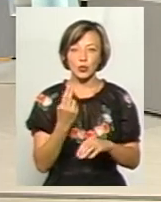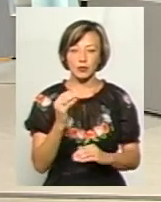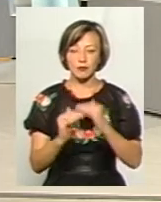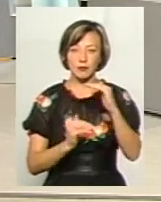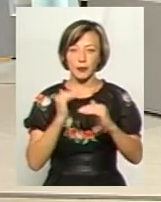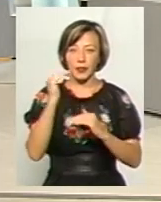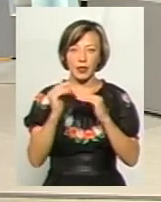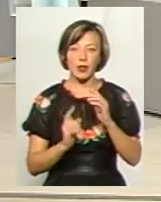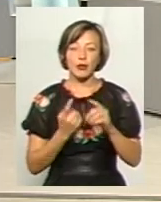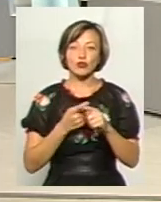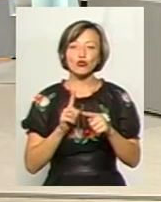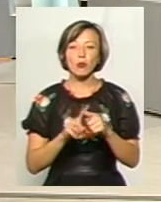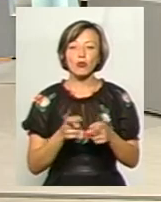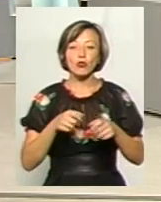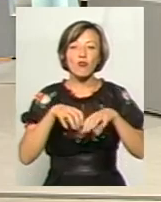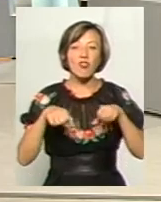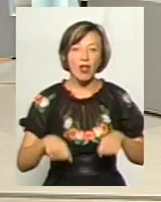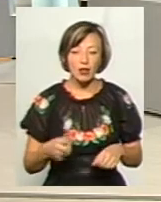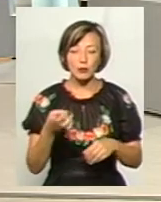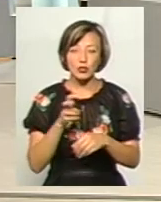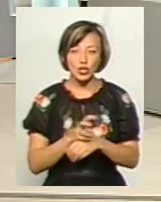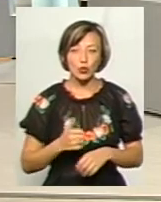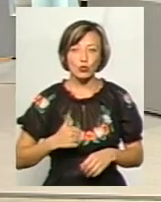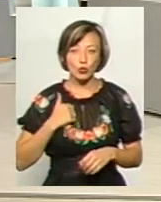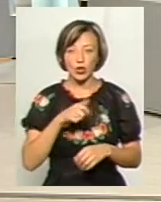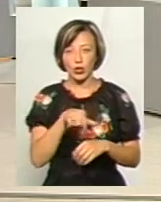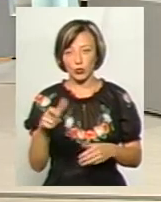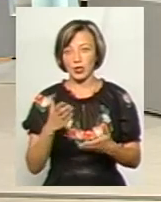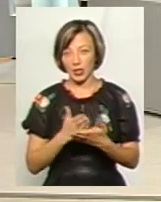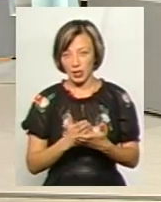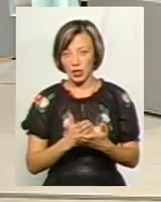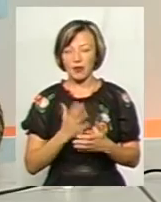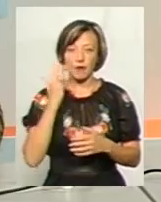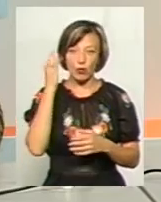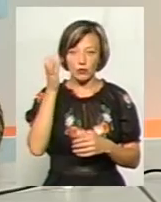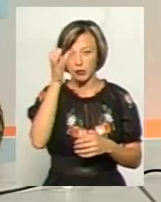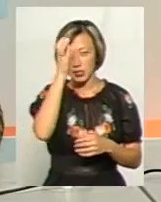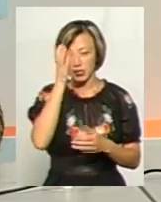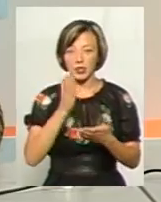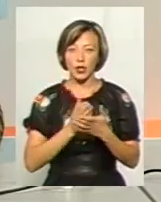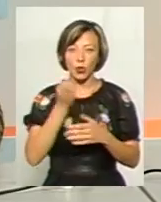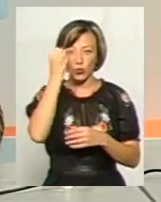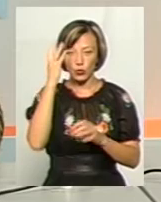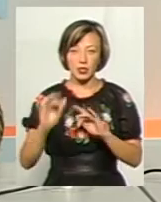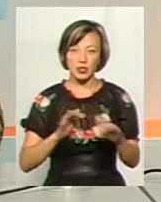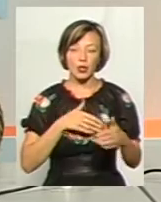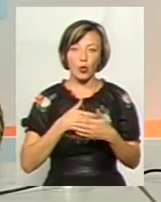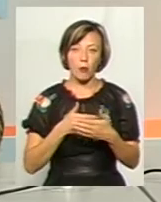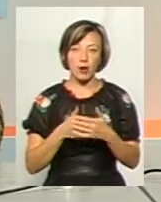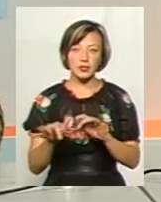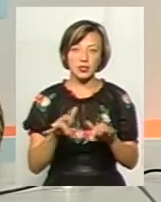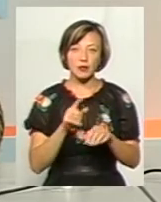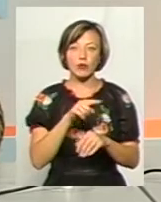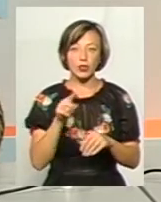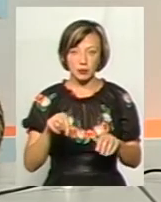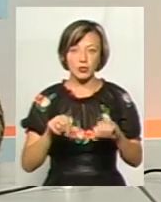наверх вийшли найдостойніші люди. Вони є в нас в Україні. Є філософи, є мислителі, є культурні діячі, громадські. І